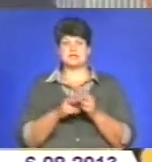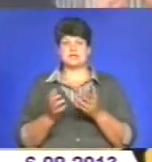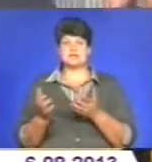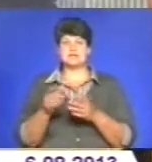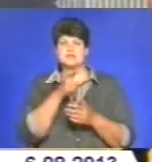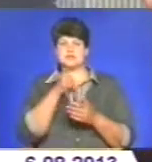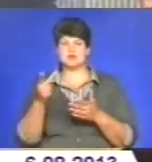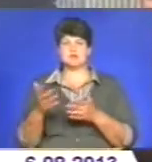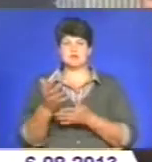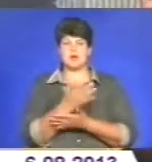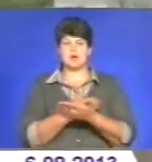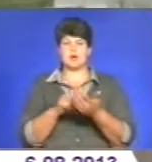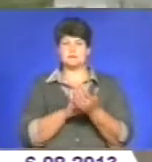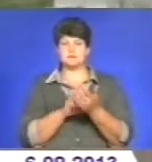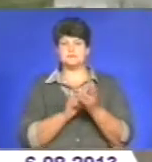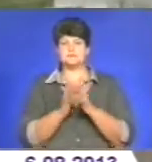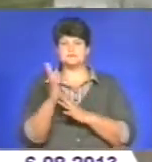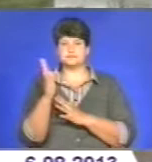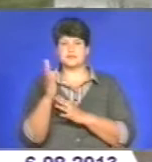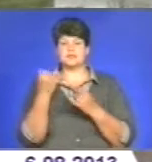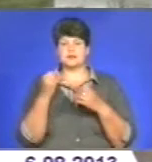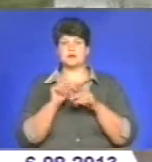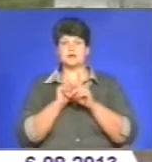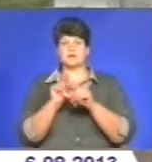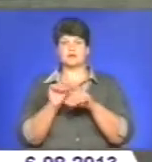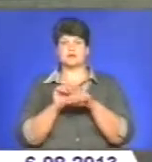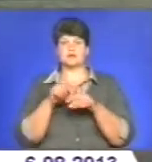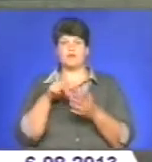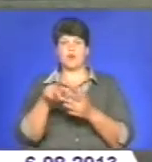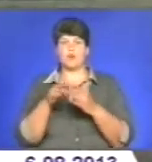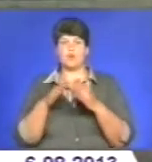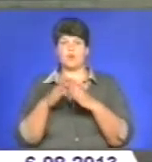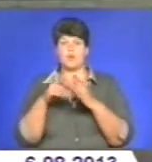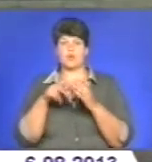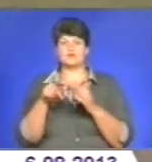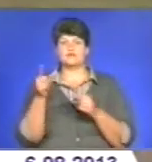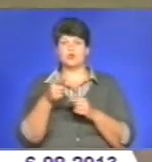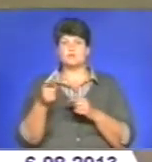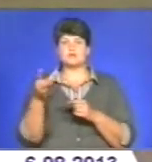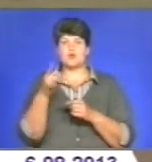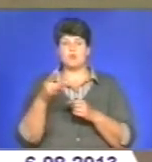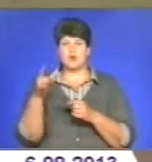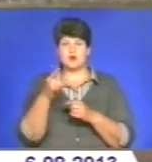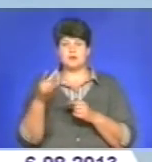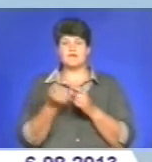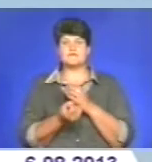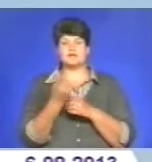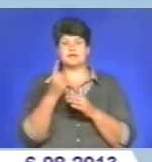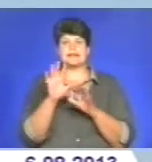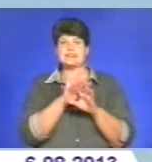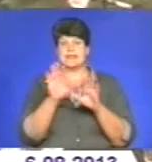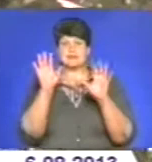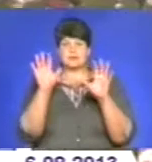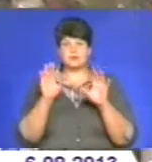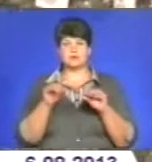Зараз міліціонери виїжджають у села області, де здійснюють подворові обходи. У Тернопільському районі, приміром, до виявлення незаконних посівів залучили